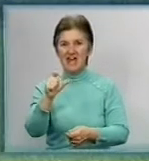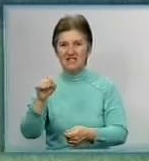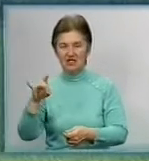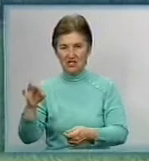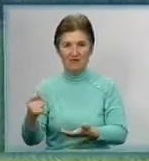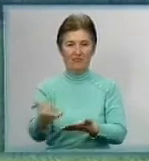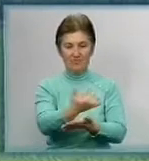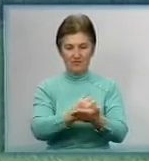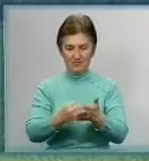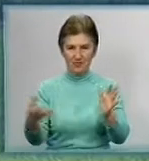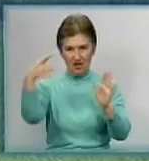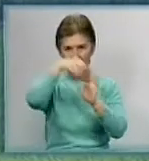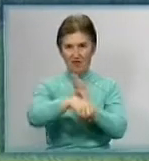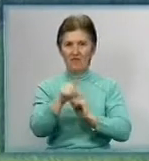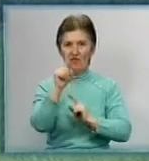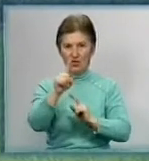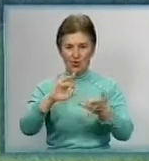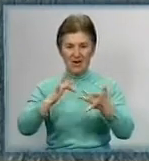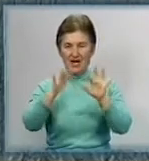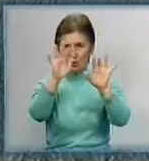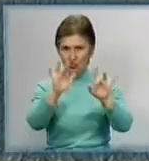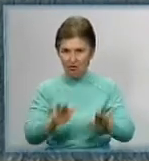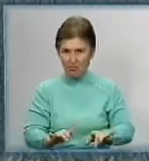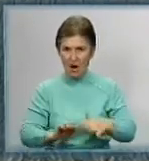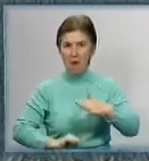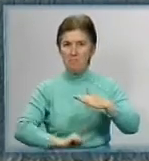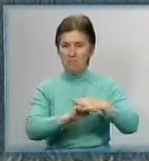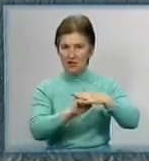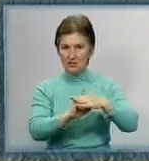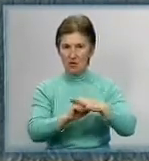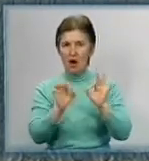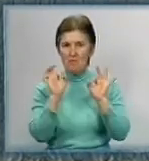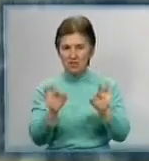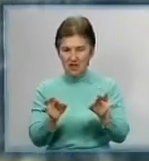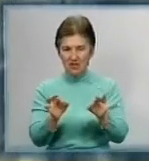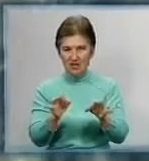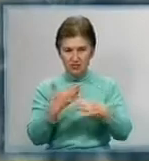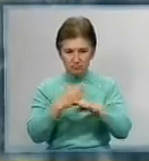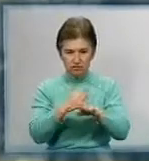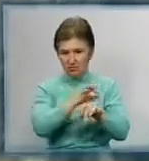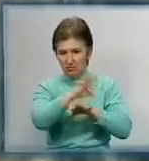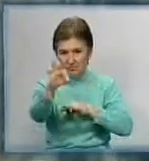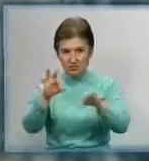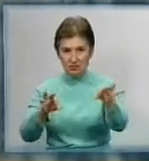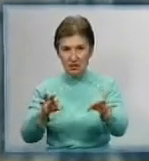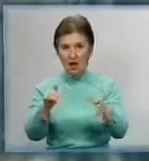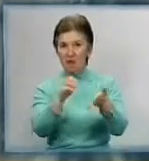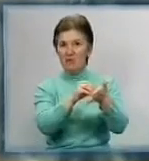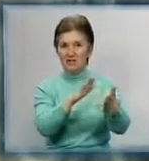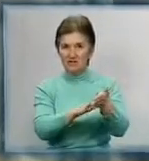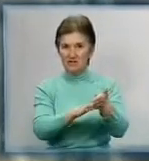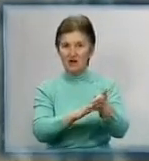збираються в єдину електронну базу. Одразу ж перевіряється і правильність параметрів розташування землі. Під час реєстрації ділянці присвоюється